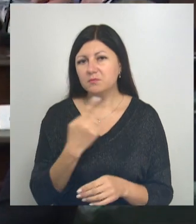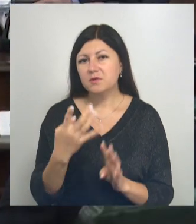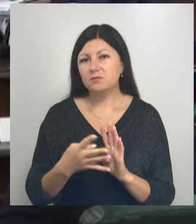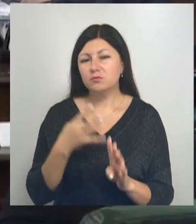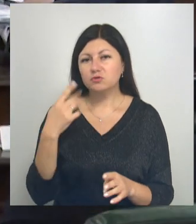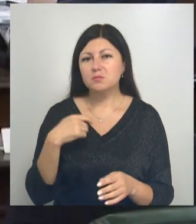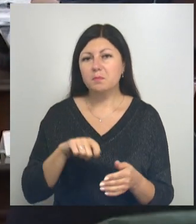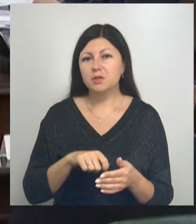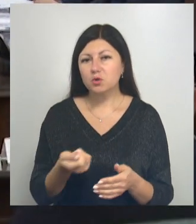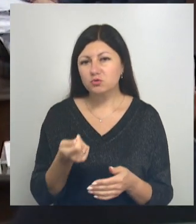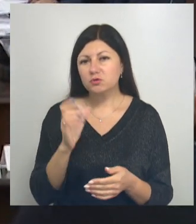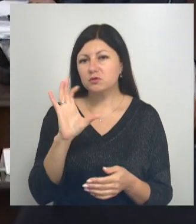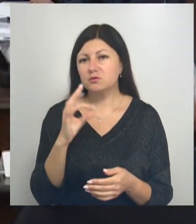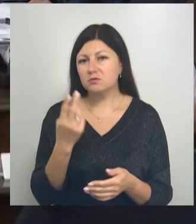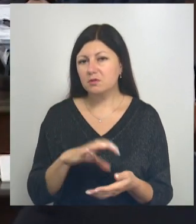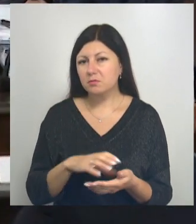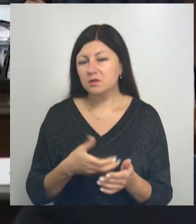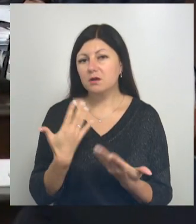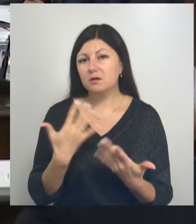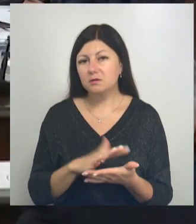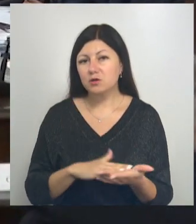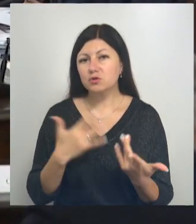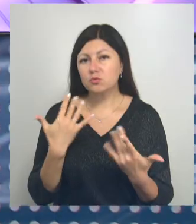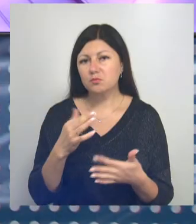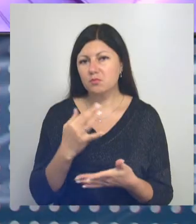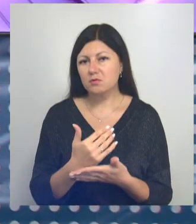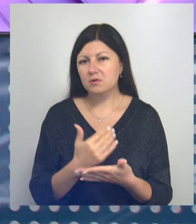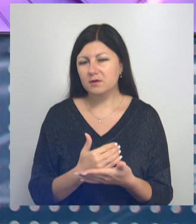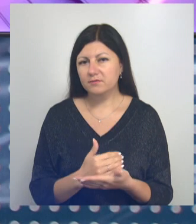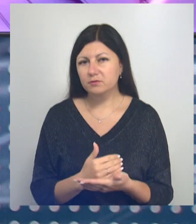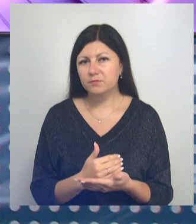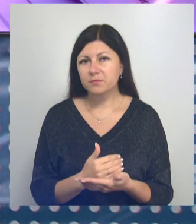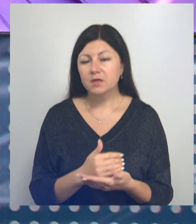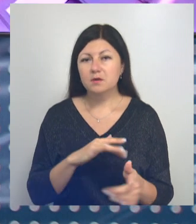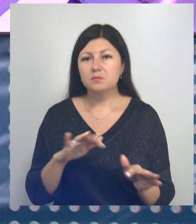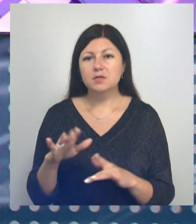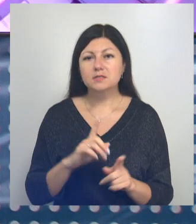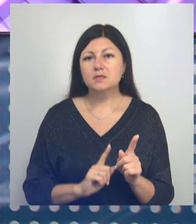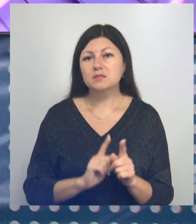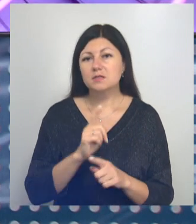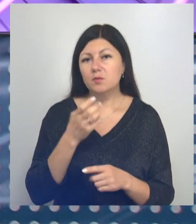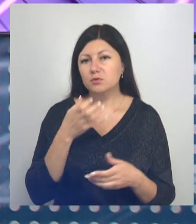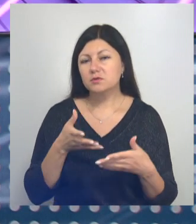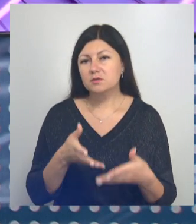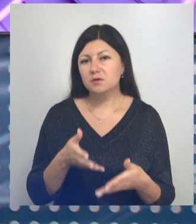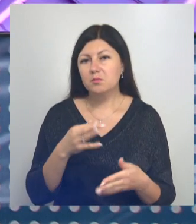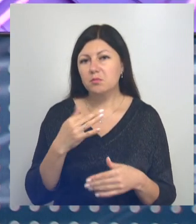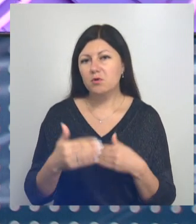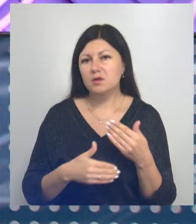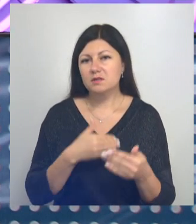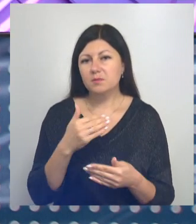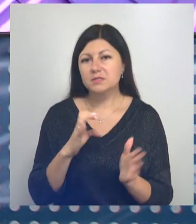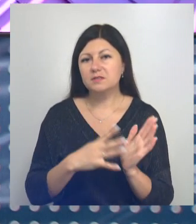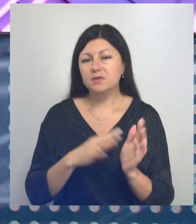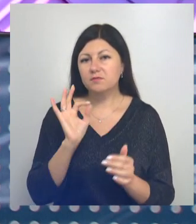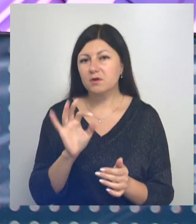мы подключаем соцобъекты, а дальше идем по графику. Процесс запуска системы организован поэтапно. С 9